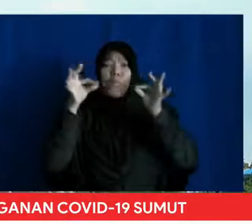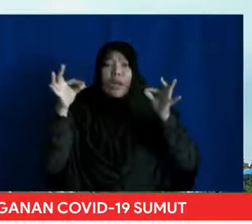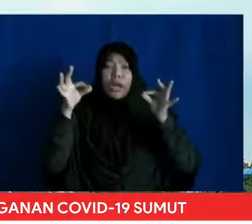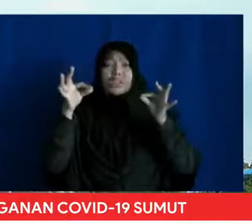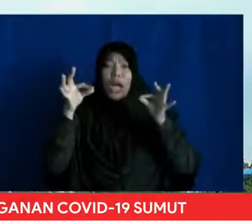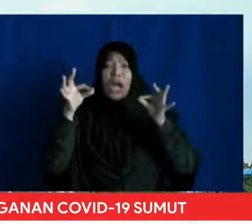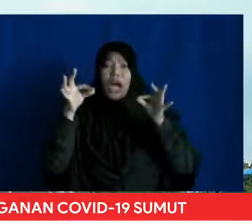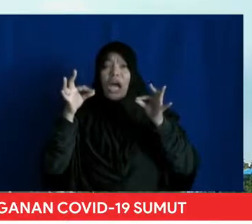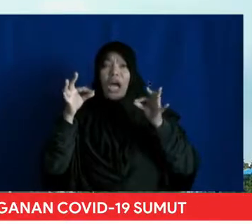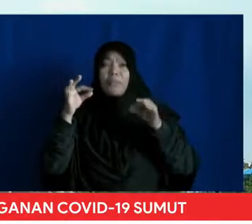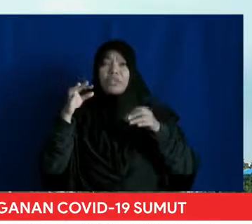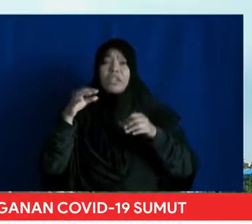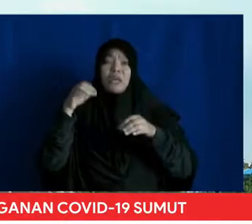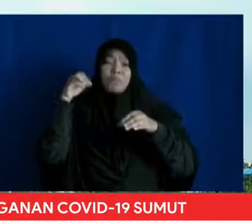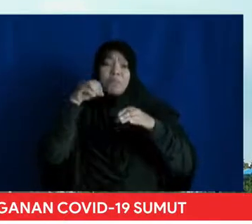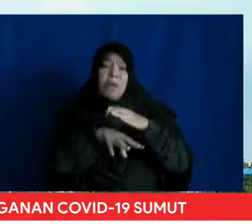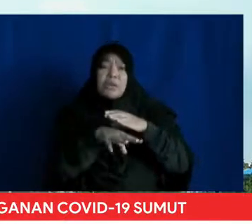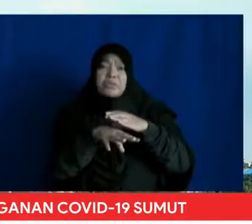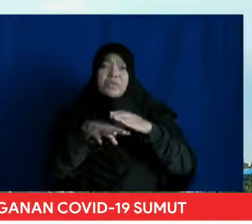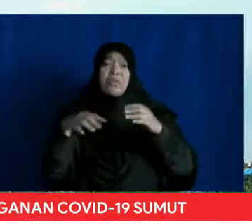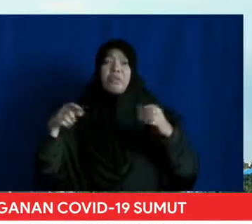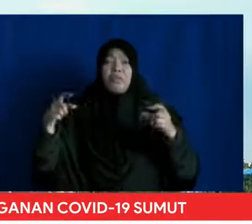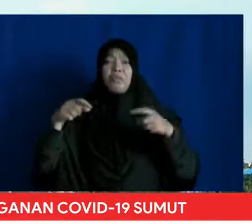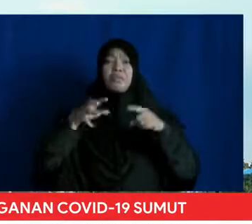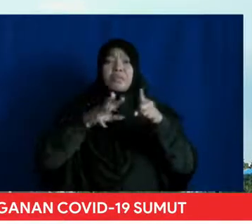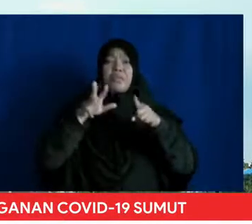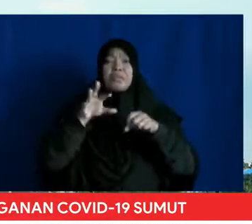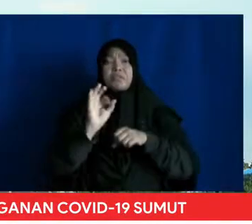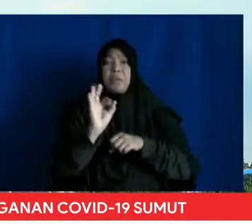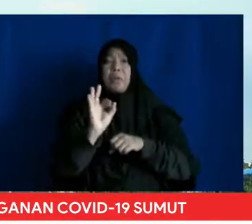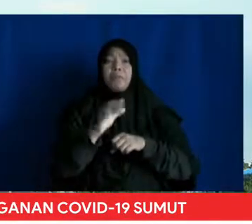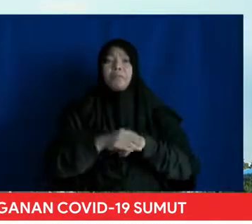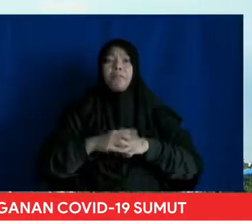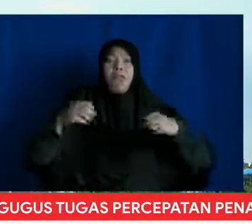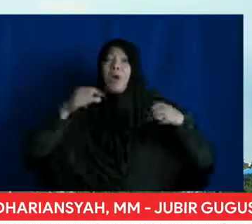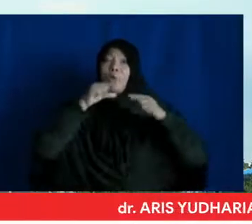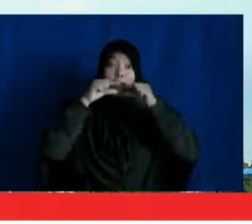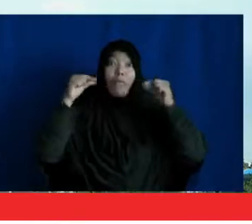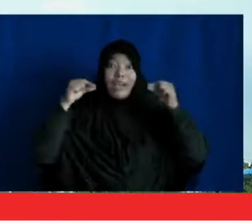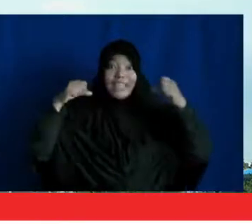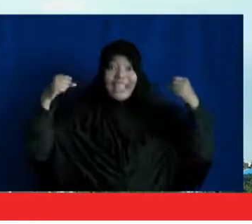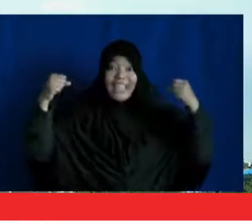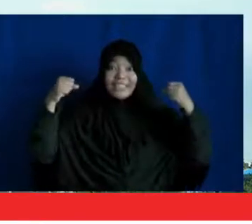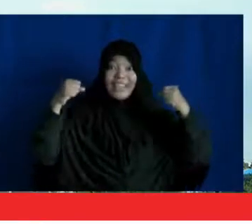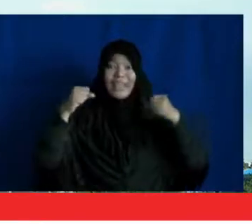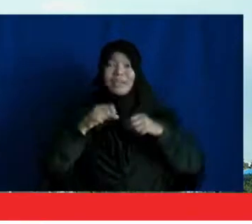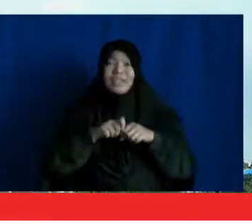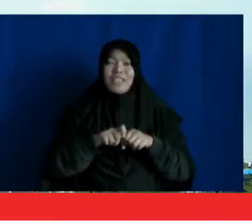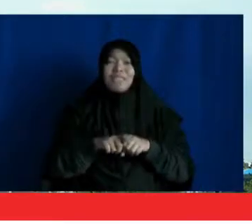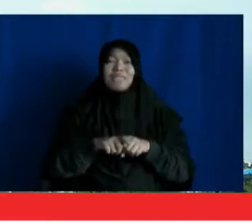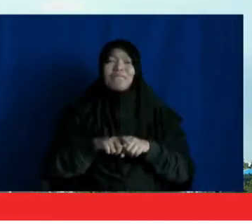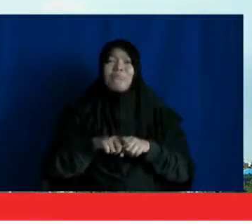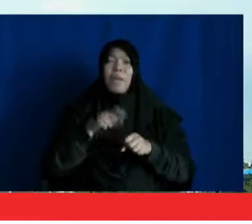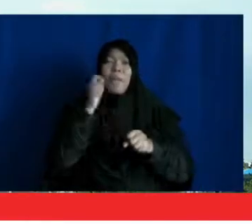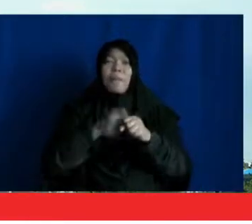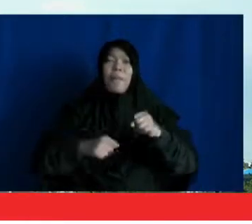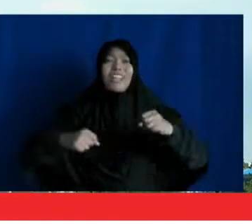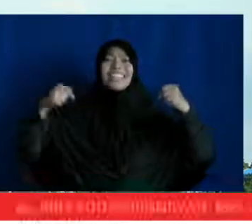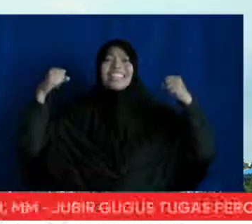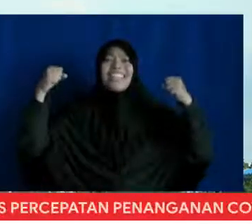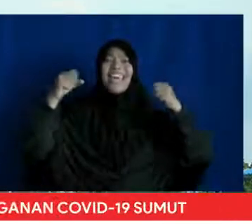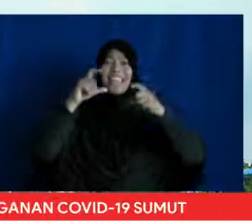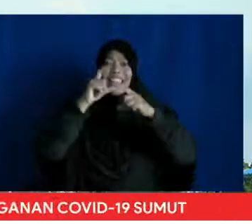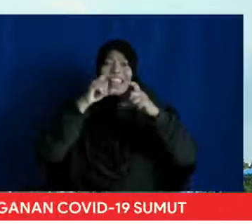COVID-19 Berpuasa yang benar Dapat memperbaiki jaringan-jaringan sel yang rusak Dan bisa merangsang